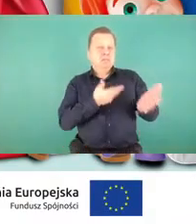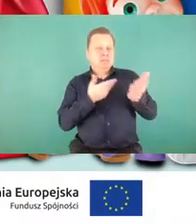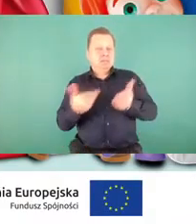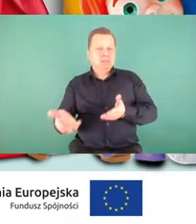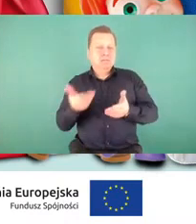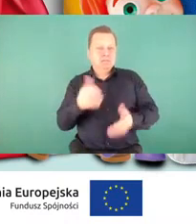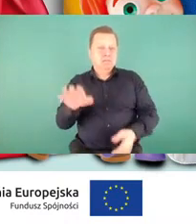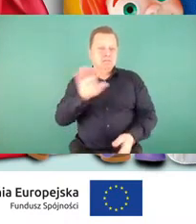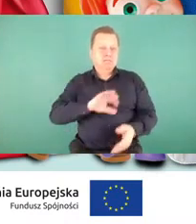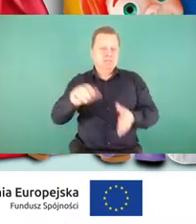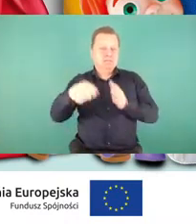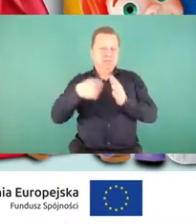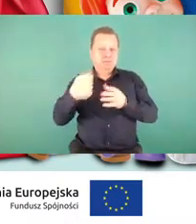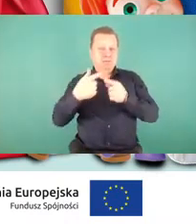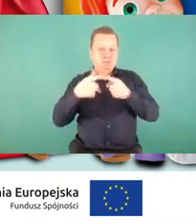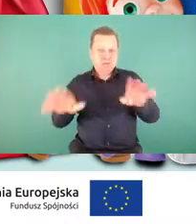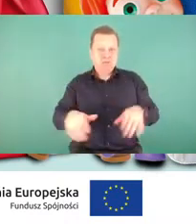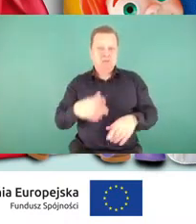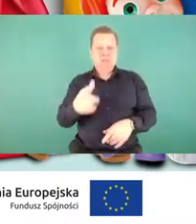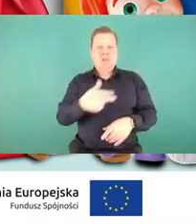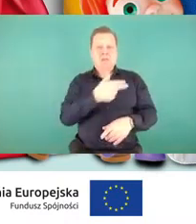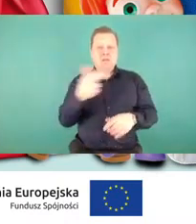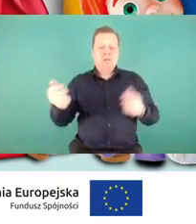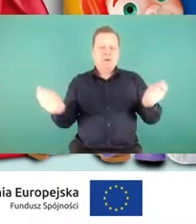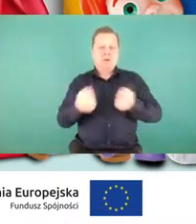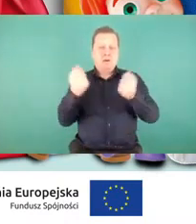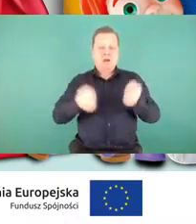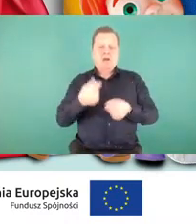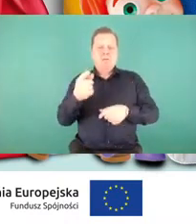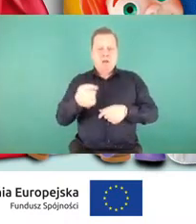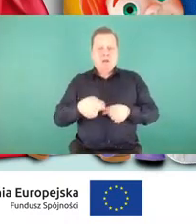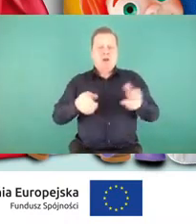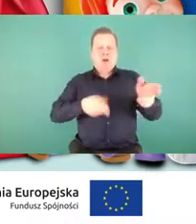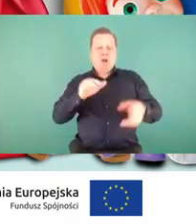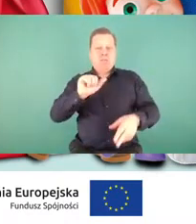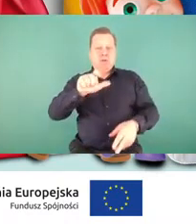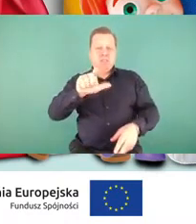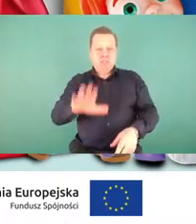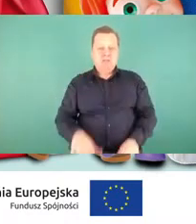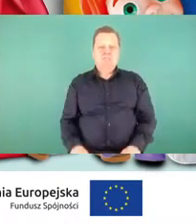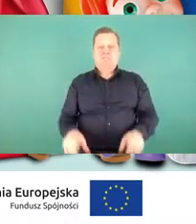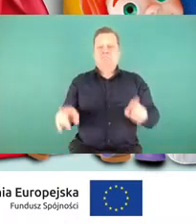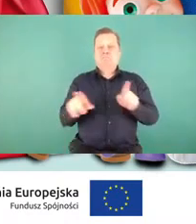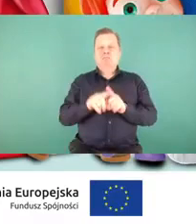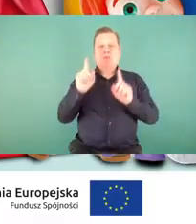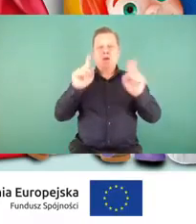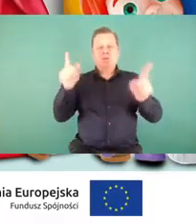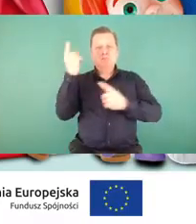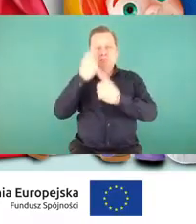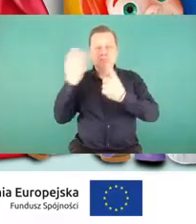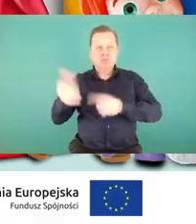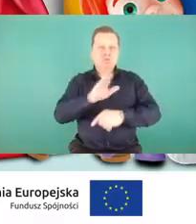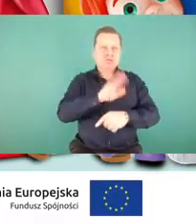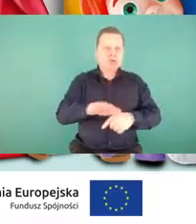obejrzenia krótkiego filmu na temat kampanii Kolejowa ABC. Co na temat naszych działań sądzą nauczyciele i dzieci?